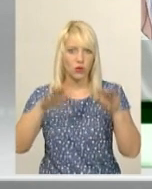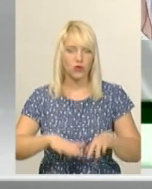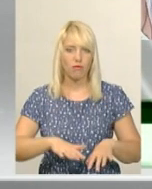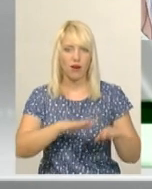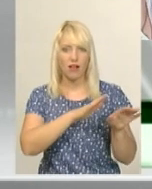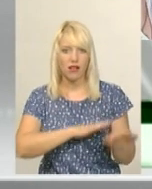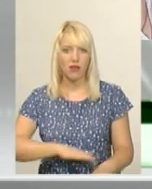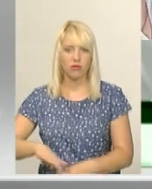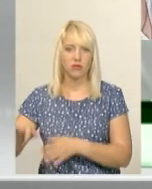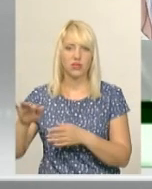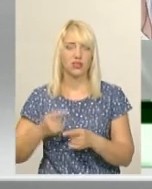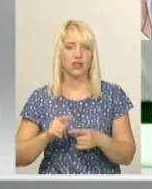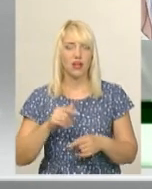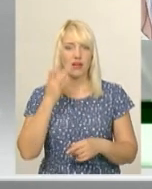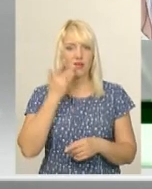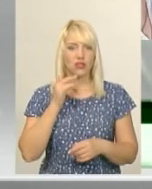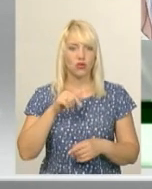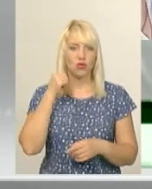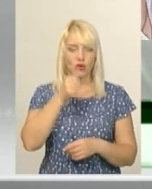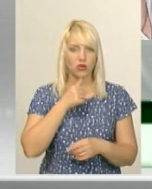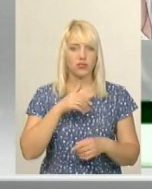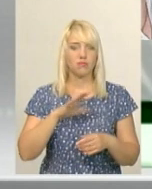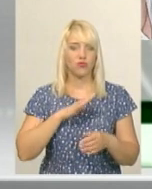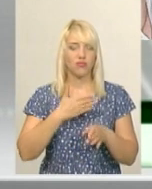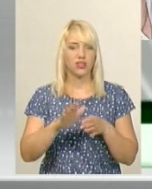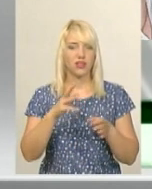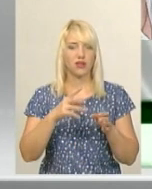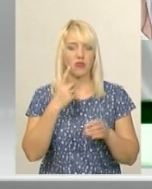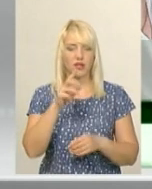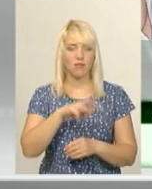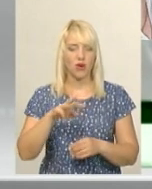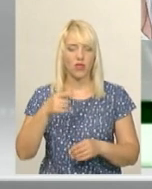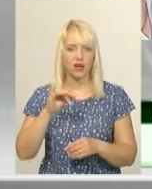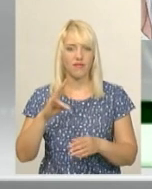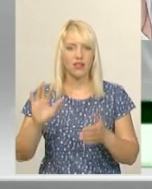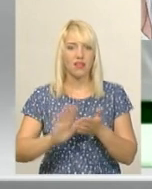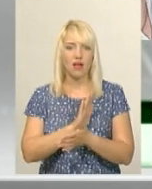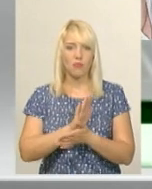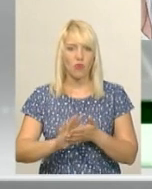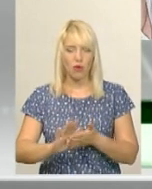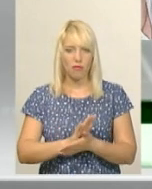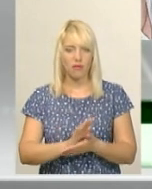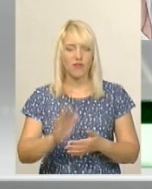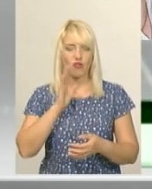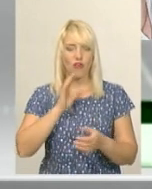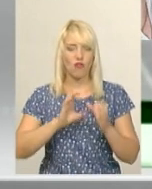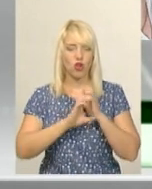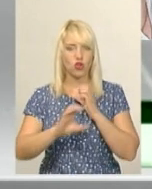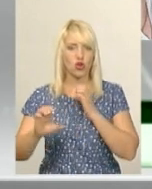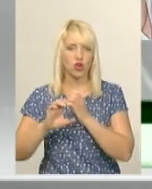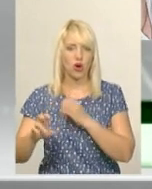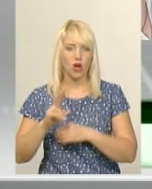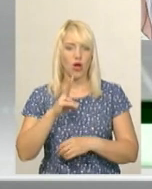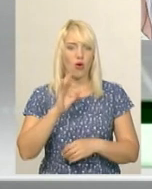В місті цього року виділено більше мільйона гривень на промивку водостічних колекторів і